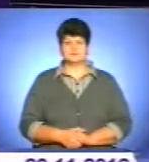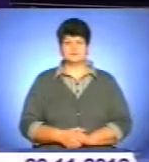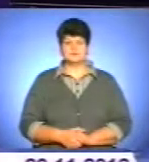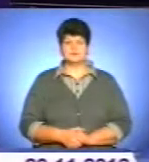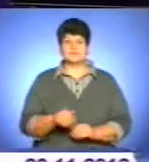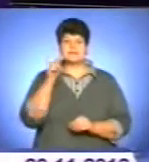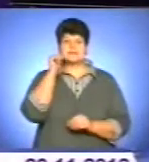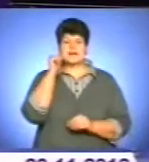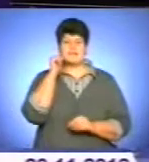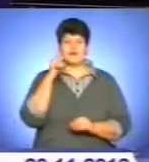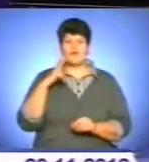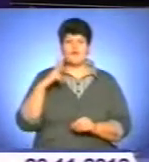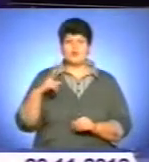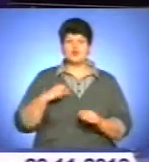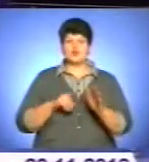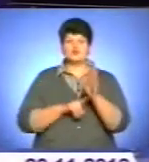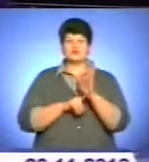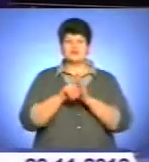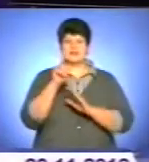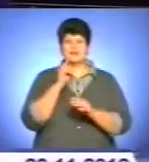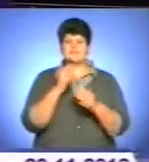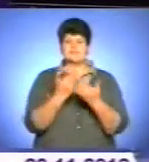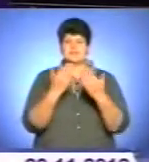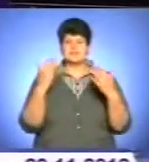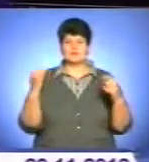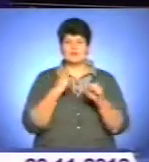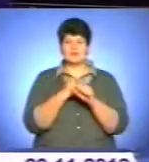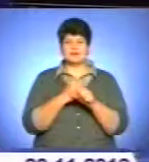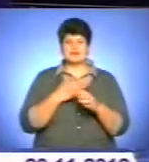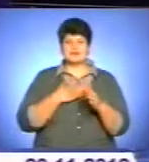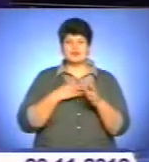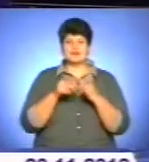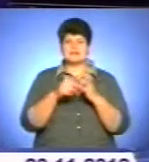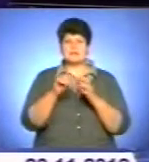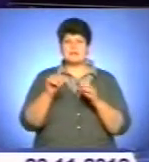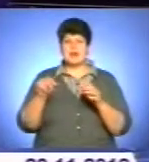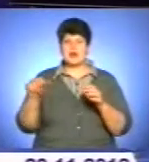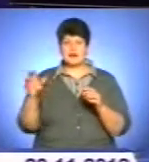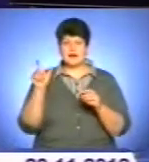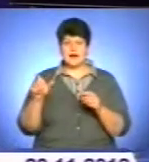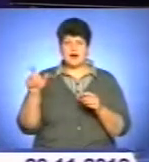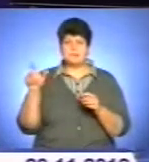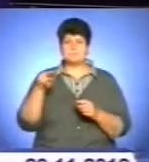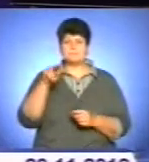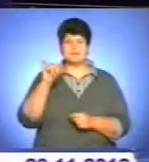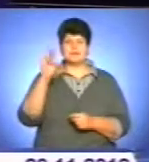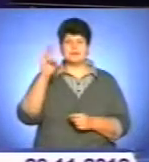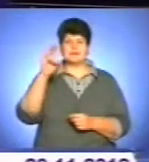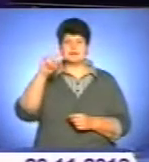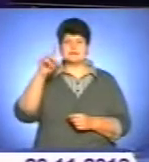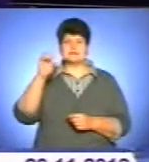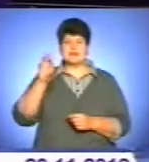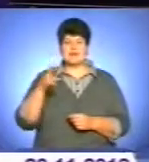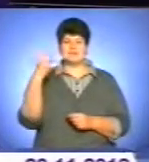Завтра в Парижі розпочне діяти виставка робіт нашого видатного земляка, скульптора Іоанна Георга Пінзеля. 27